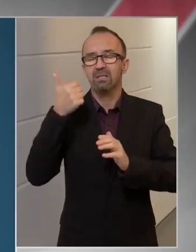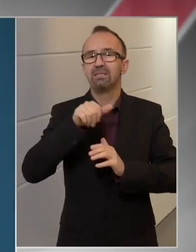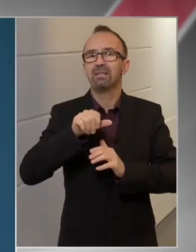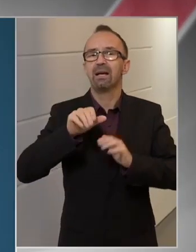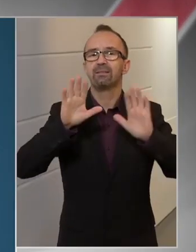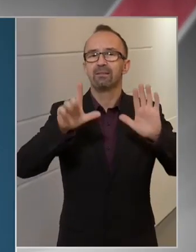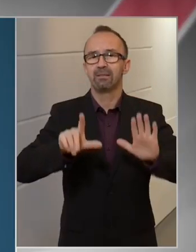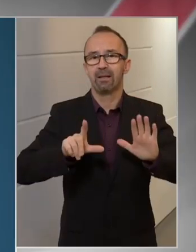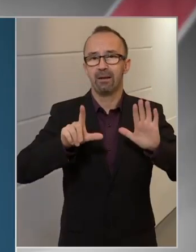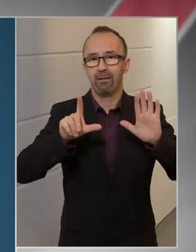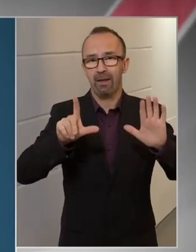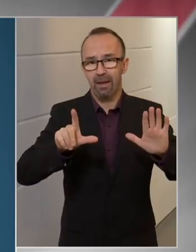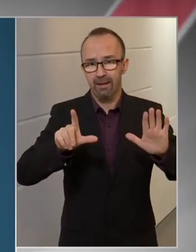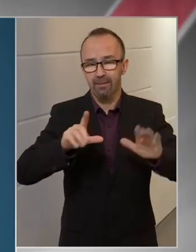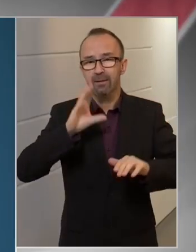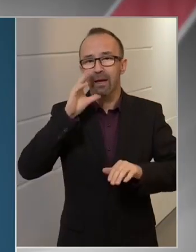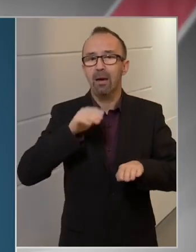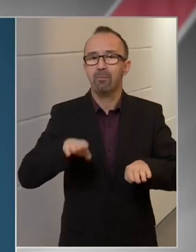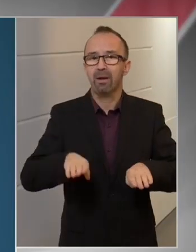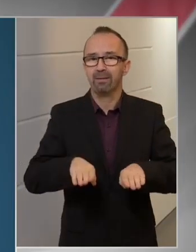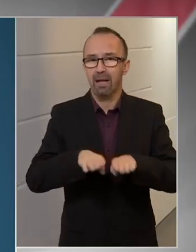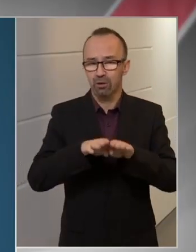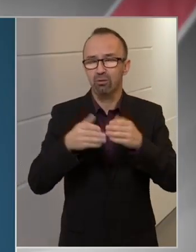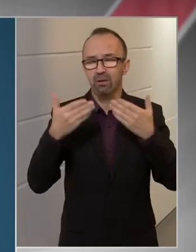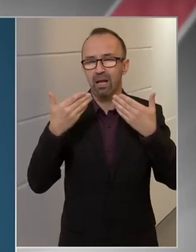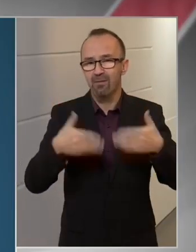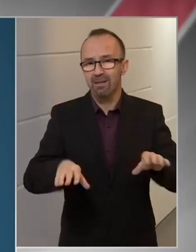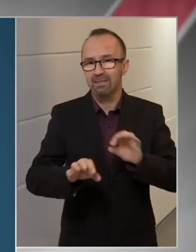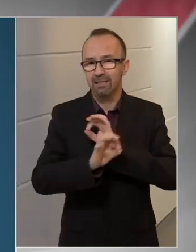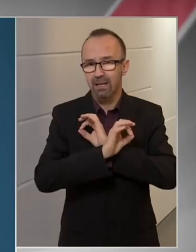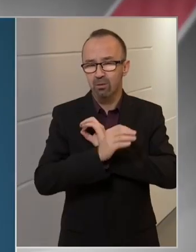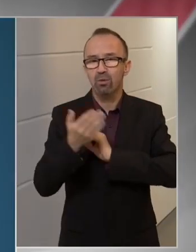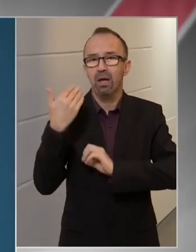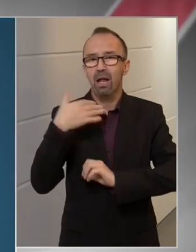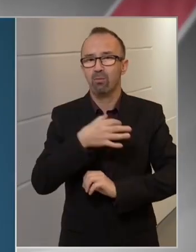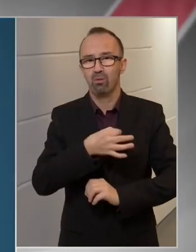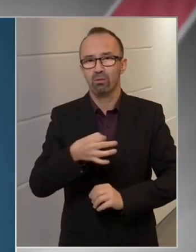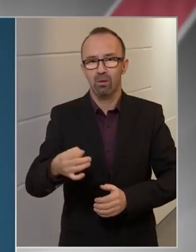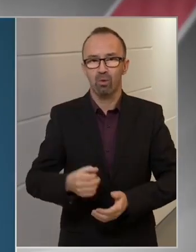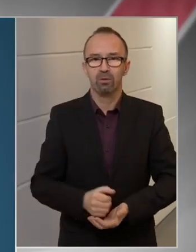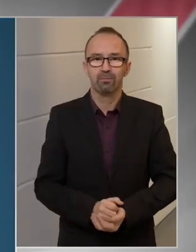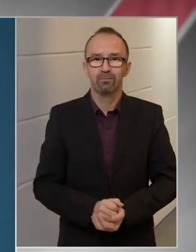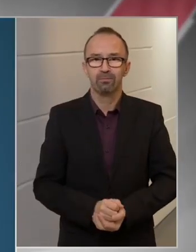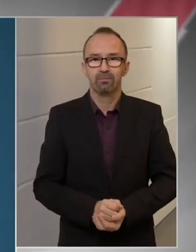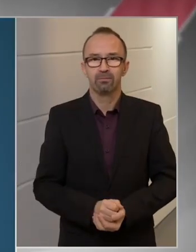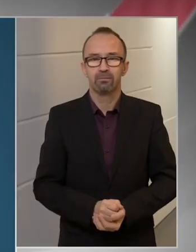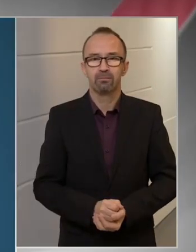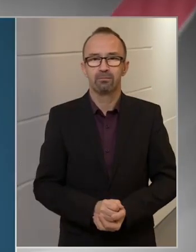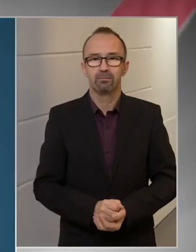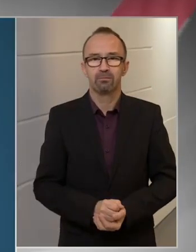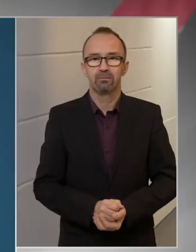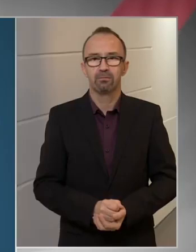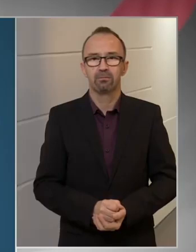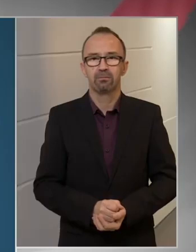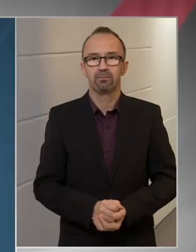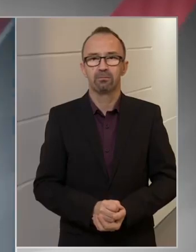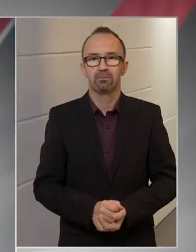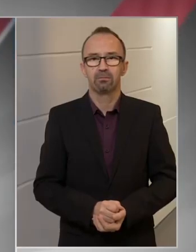117 embertársunkat veszítettük el az elmúlt napon. Szintén